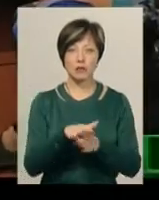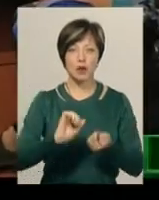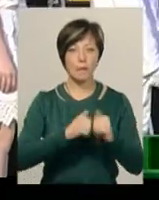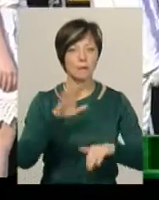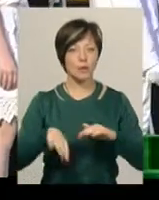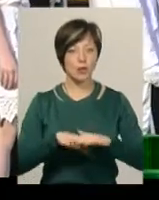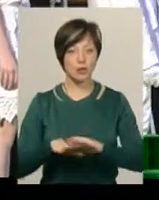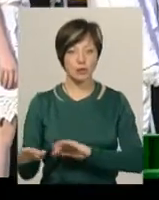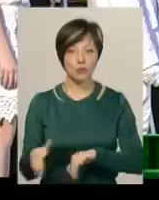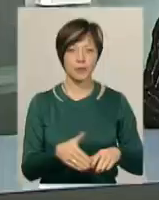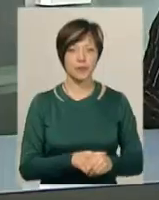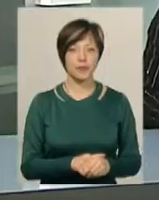-Подільському.